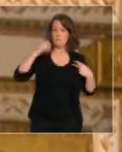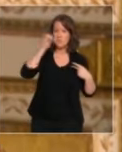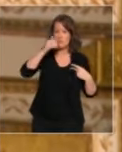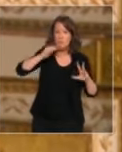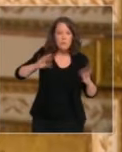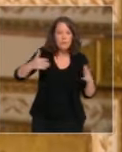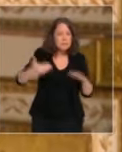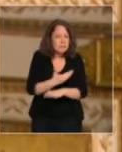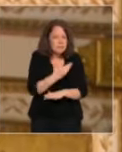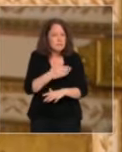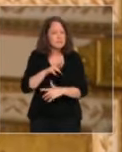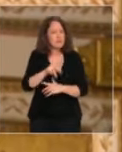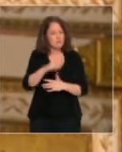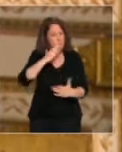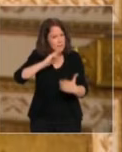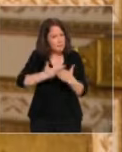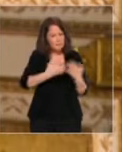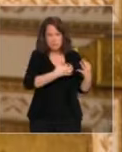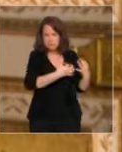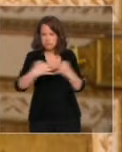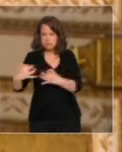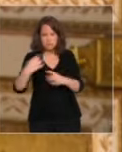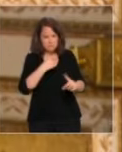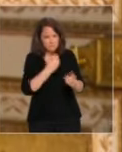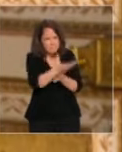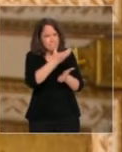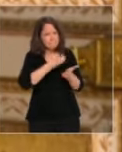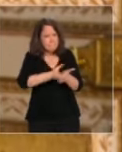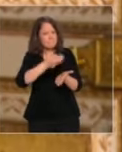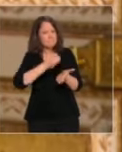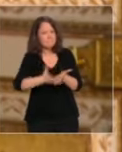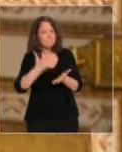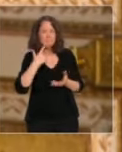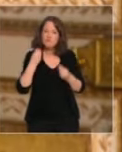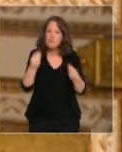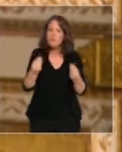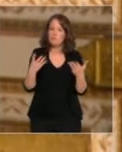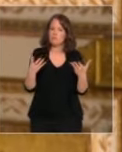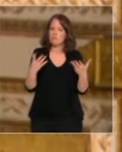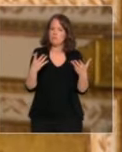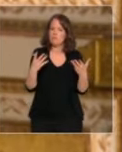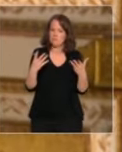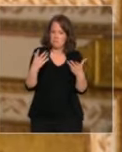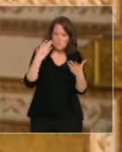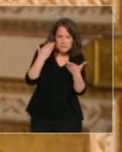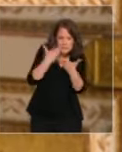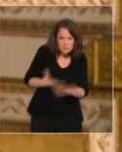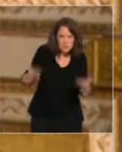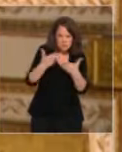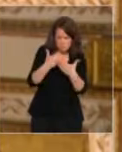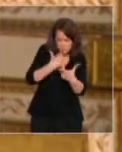de rendez-vous réguliers se tiendront pour que nous puissions adapter les mesures prises